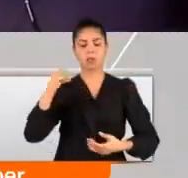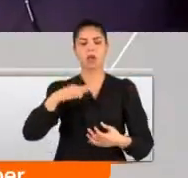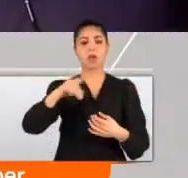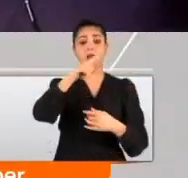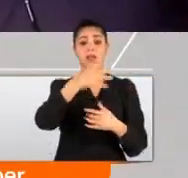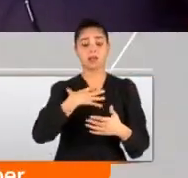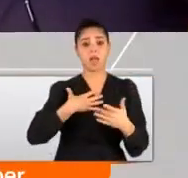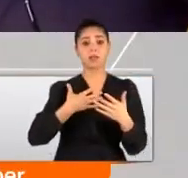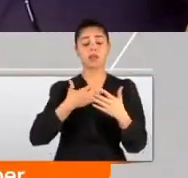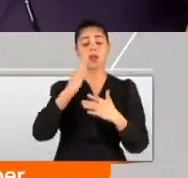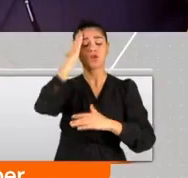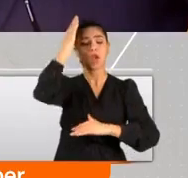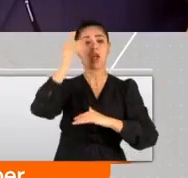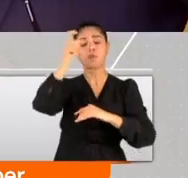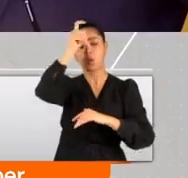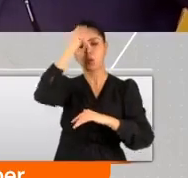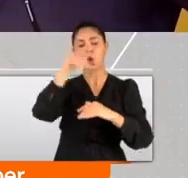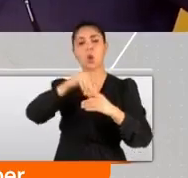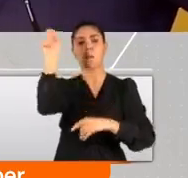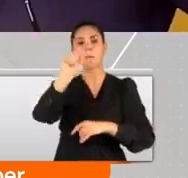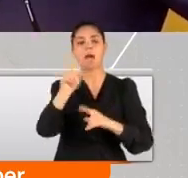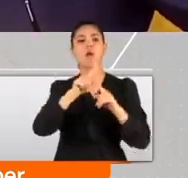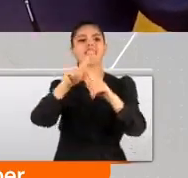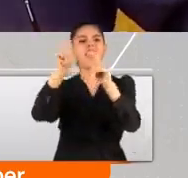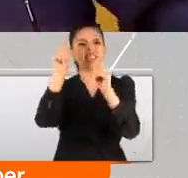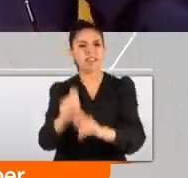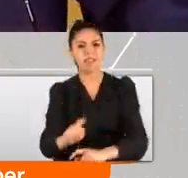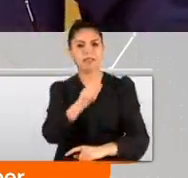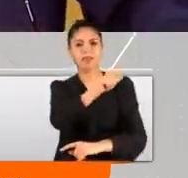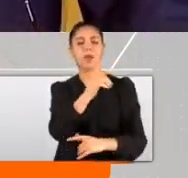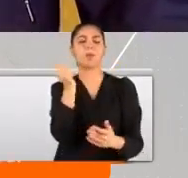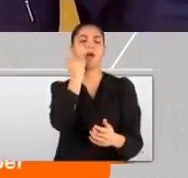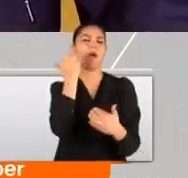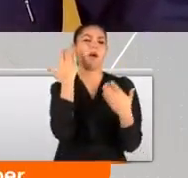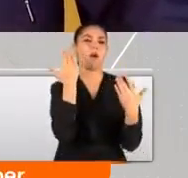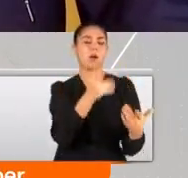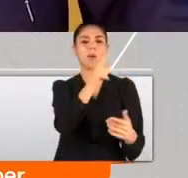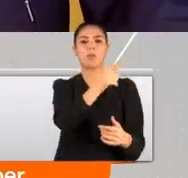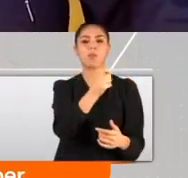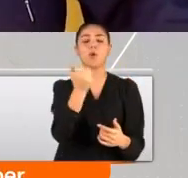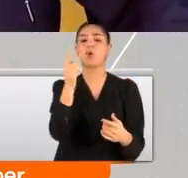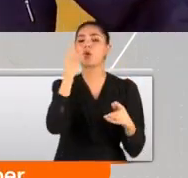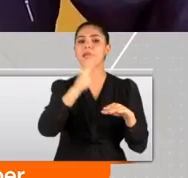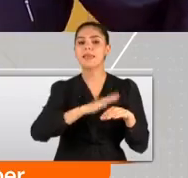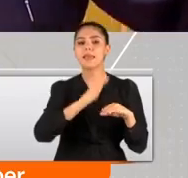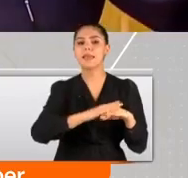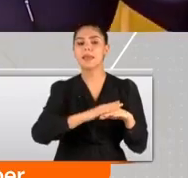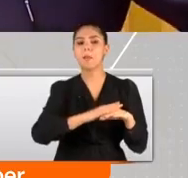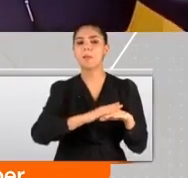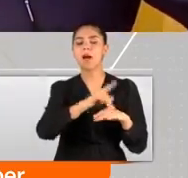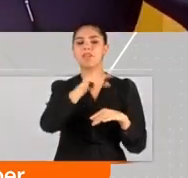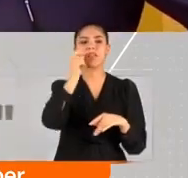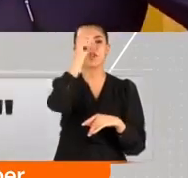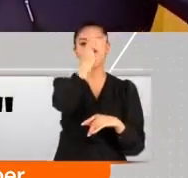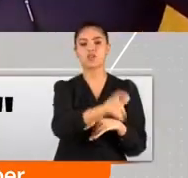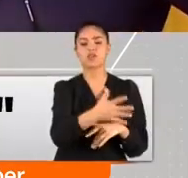Şerefli Türk bürokratını tehdit etmek müstevli üslubudur. Bu üslubun faili ateş olsa